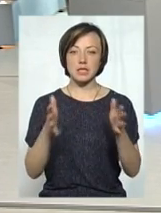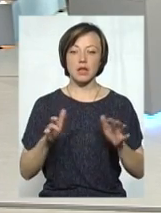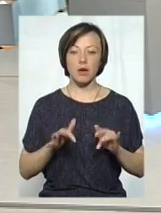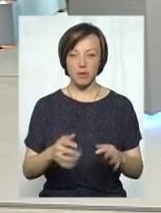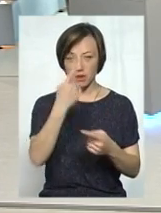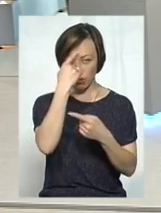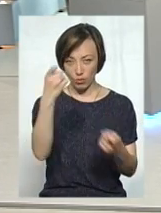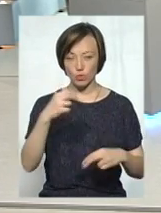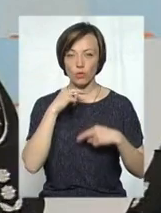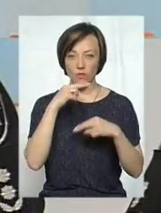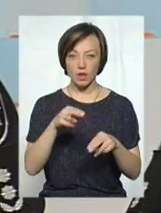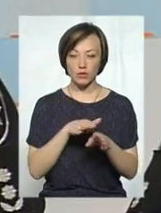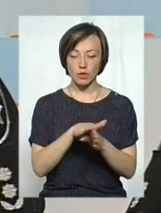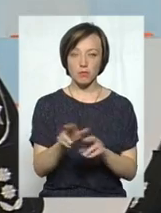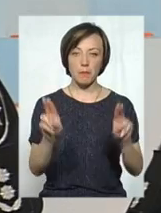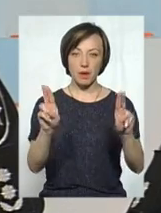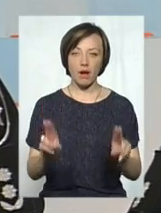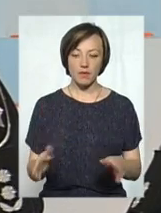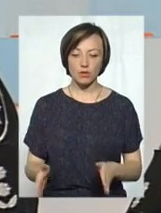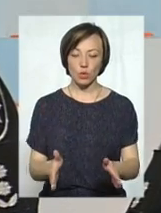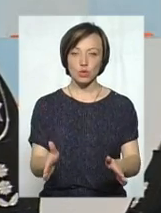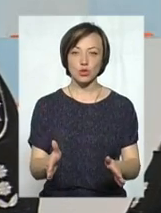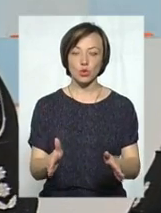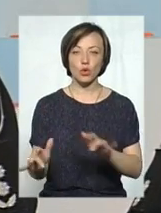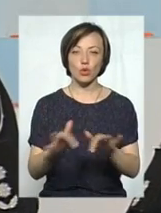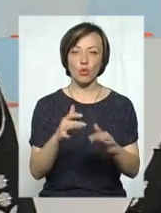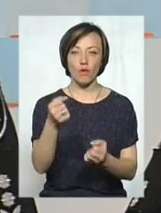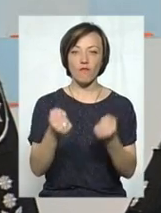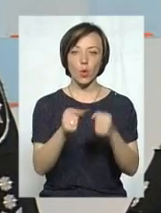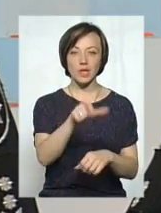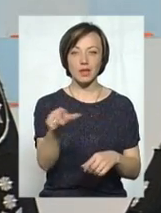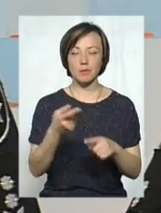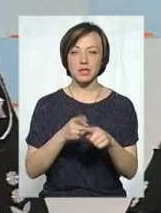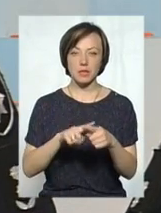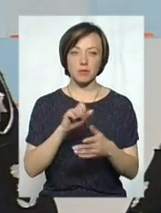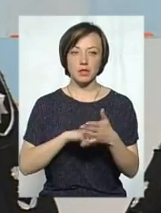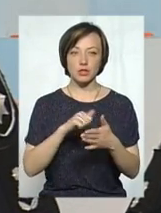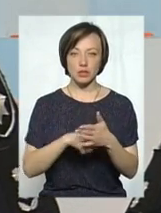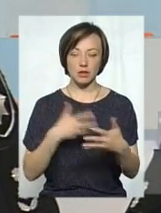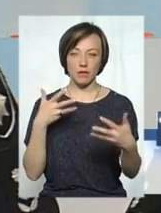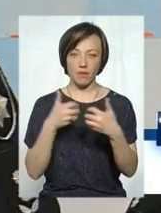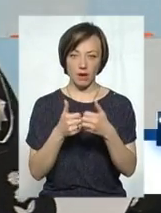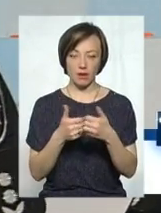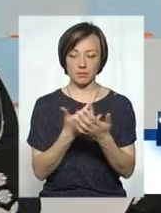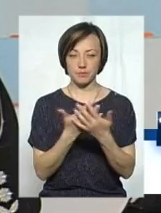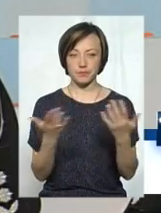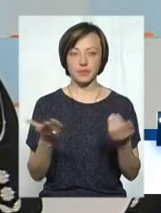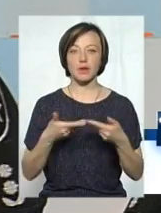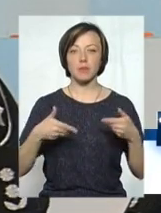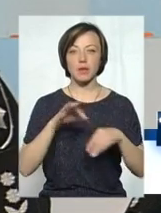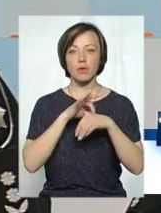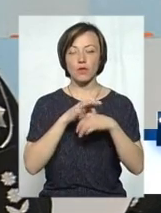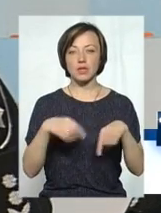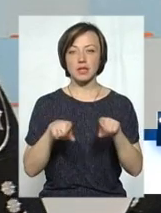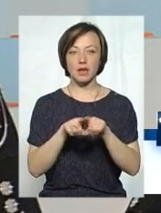наголошення уваги дотримання правил дорожнього руху водіями, адже це є причиною дорожньо-транспортних пригод. Ми проводили